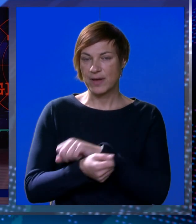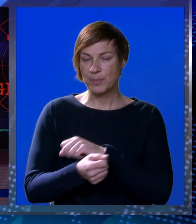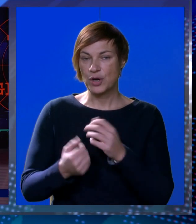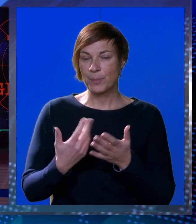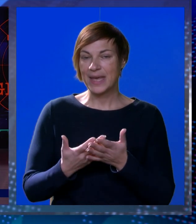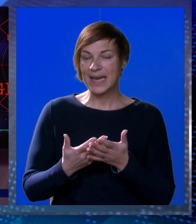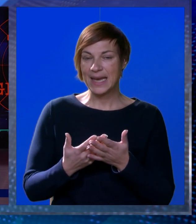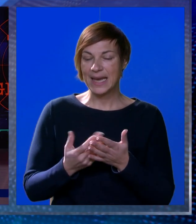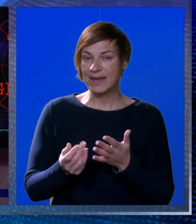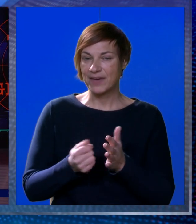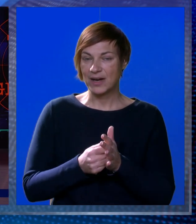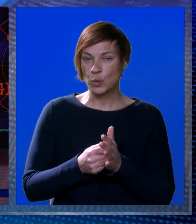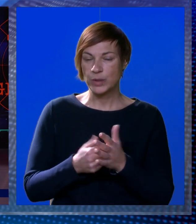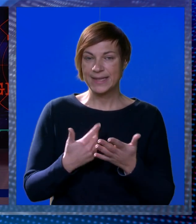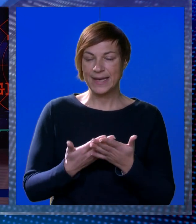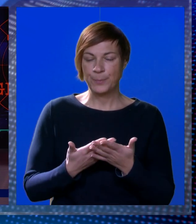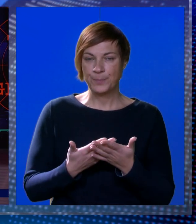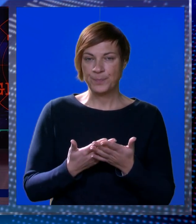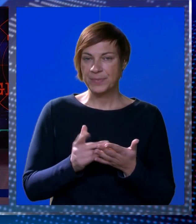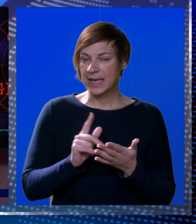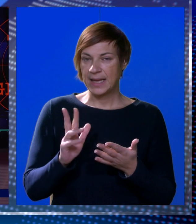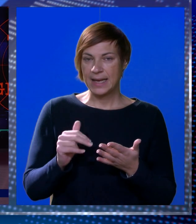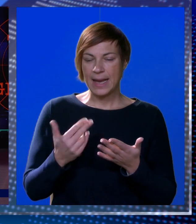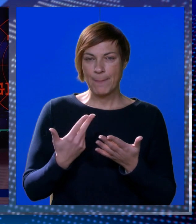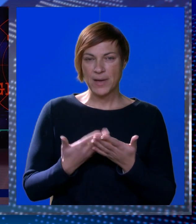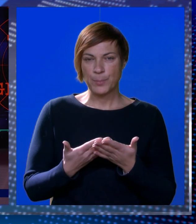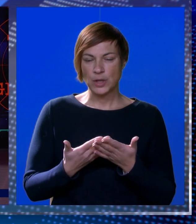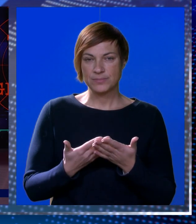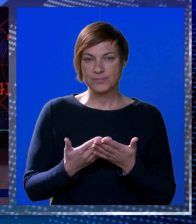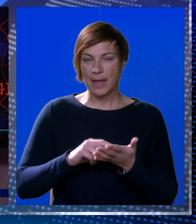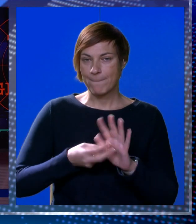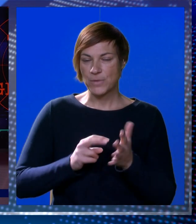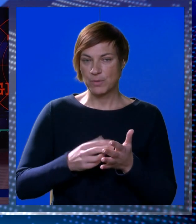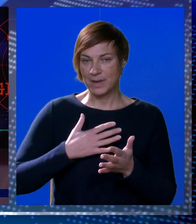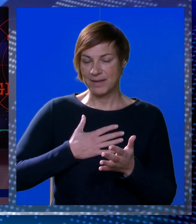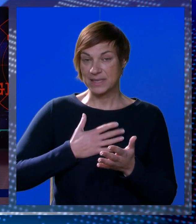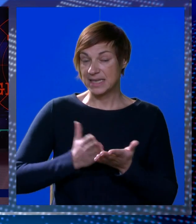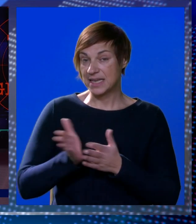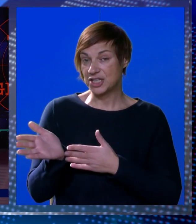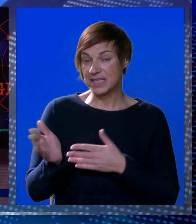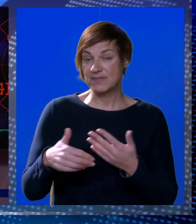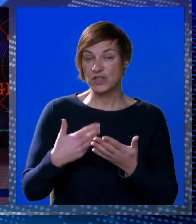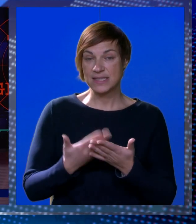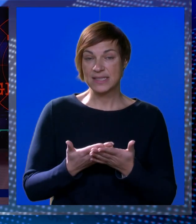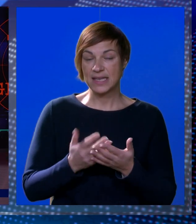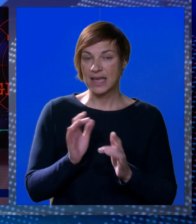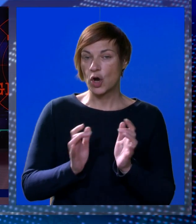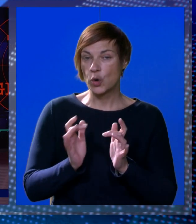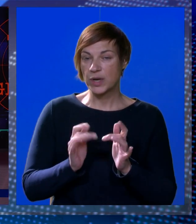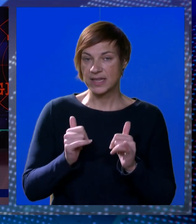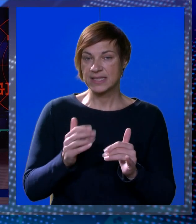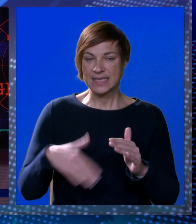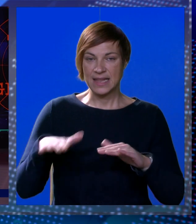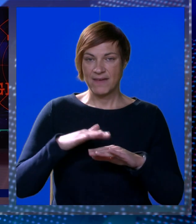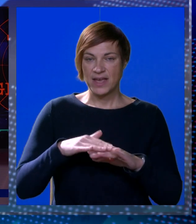promjene konverzije valute. Nemamo više tih nekakvih problema za naše izvoznike kad izvoze van i njihova